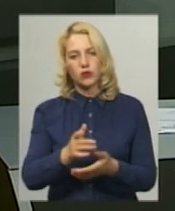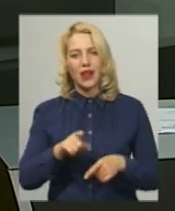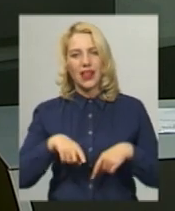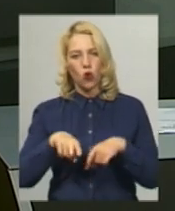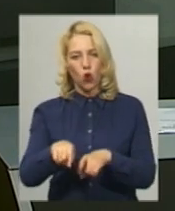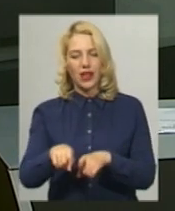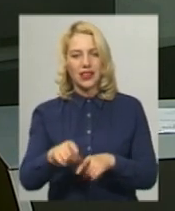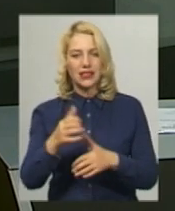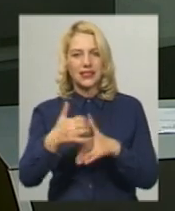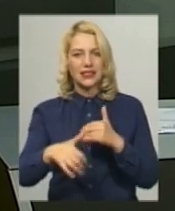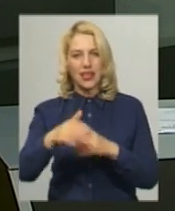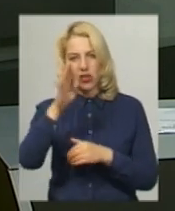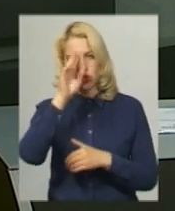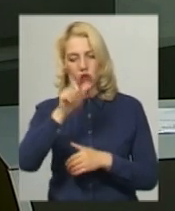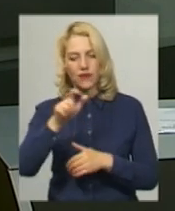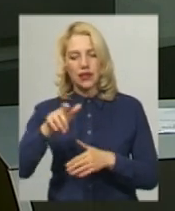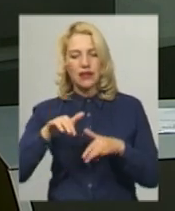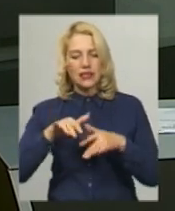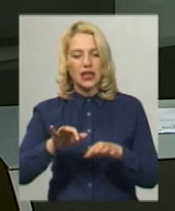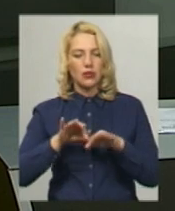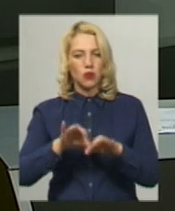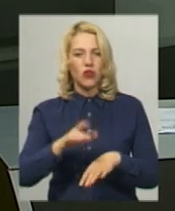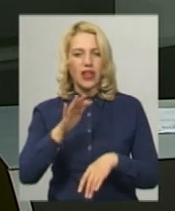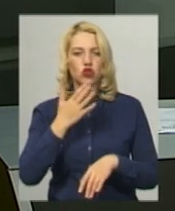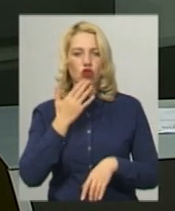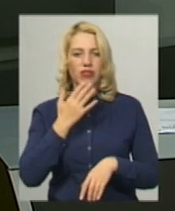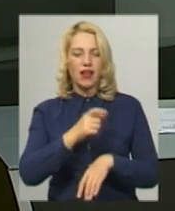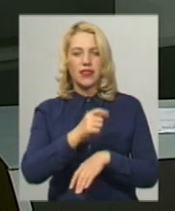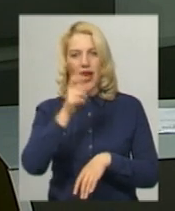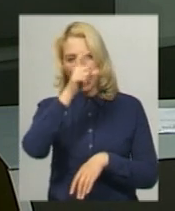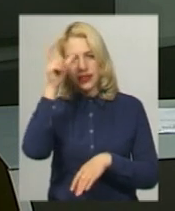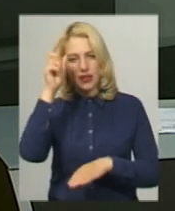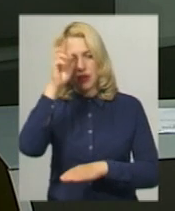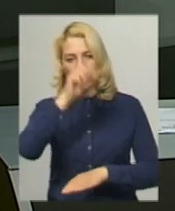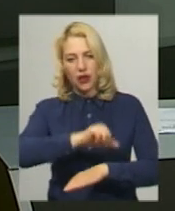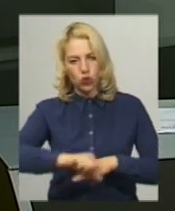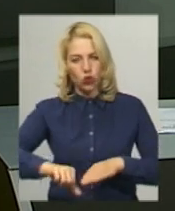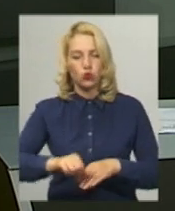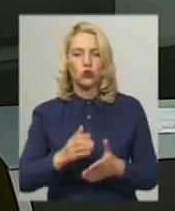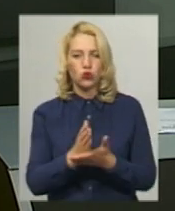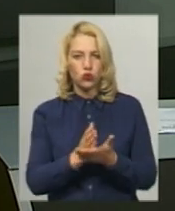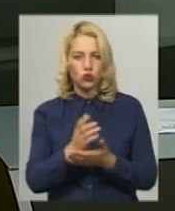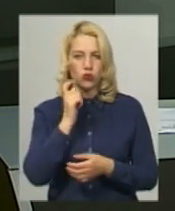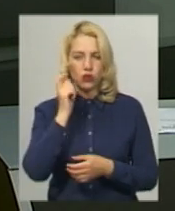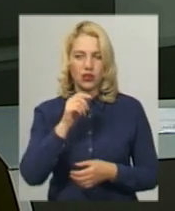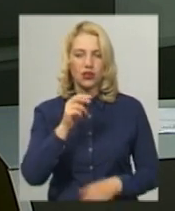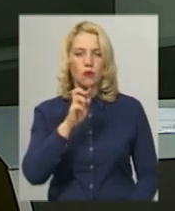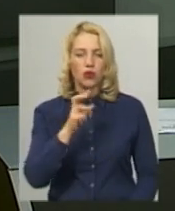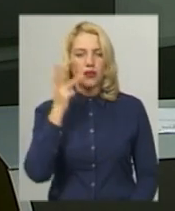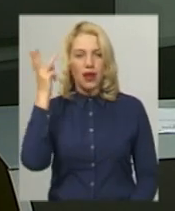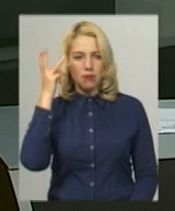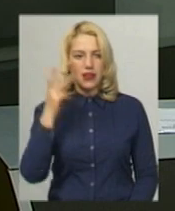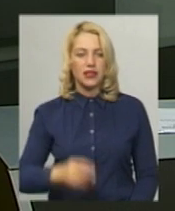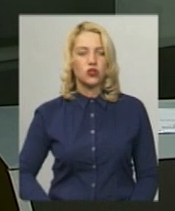атлетики серед чоловіків. Захід проводить Національна академія прикордонної служби України імені Богдана Хмельницького. Більше у сюжеті